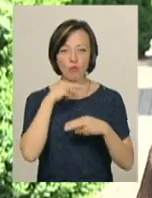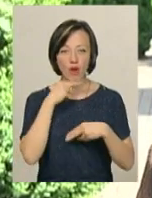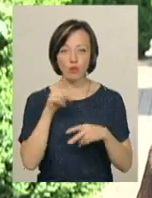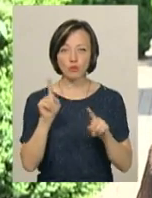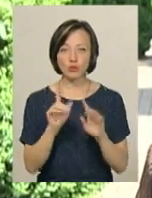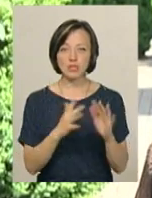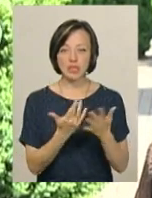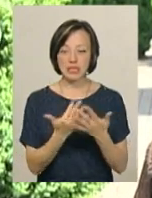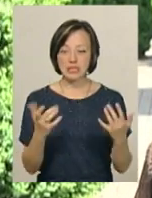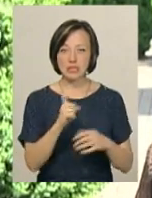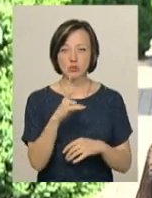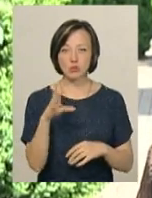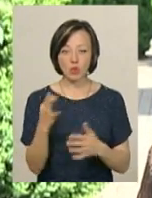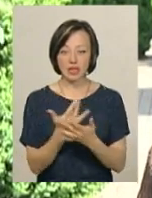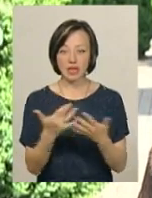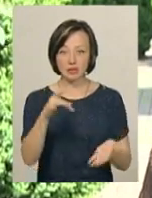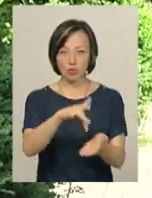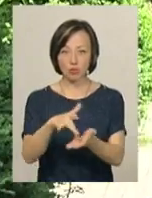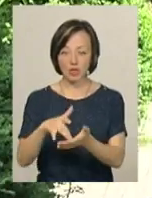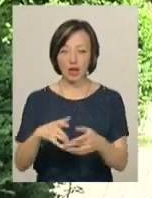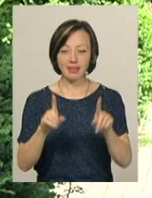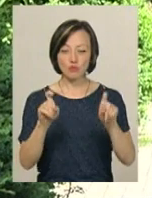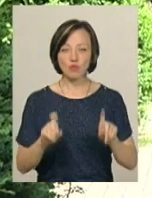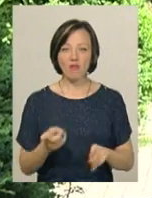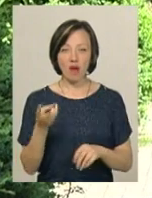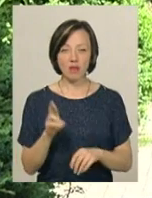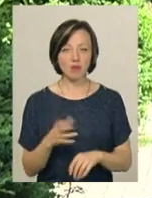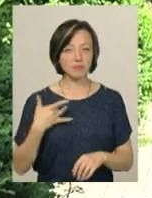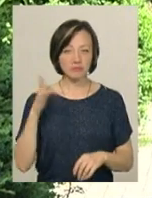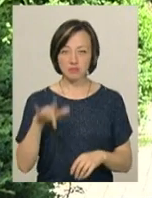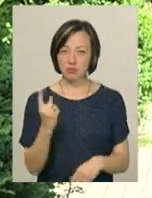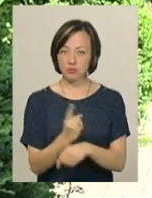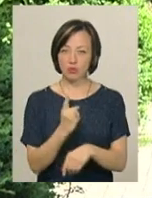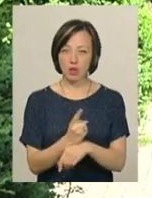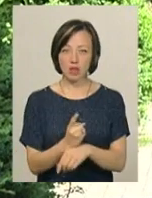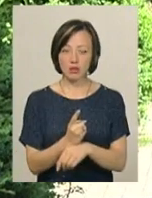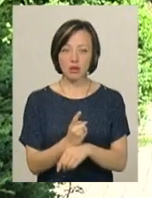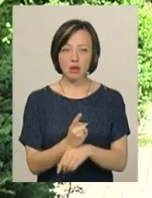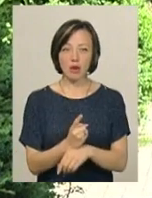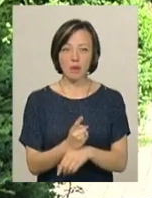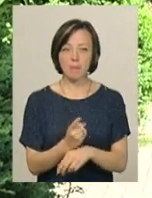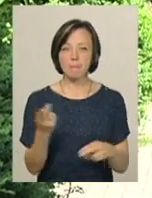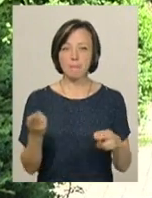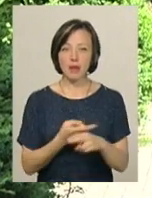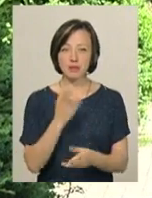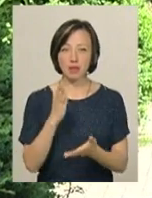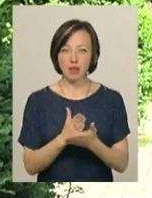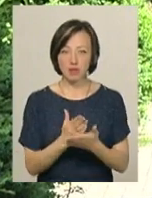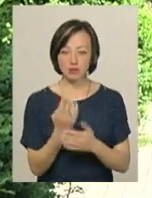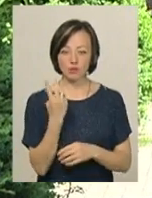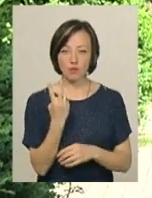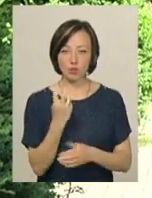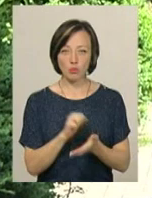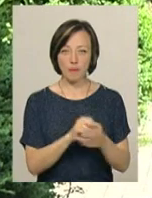що різні ЗНО будуть проходити на різних пунктах тестування. Категорично забороняється пропуск до пункту тестування без наявності одного з двох